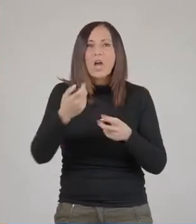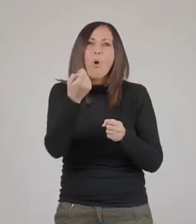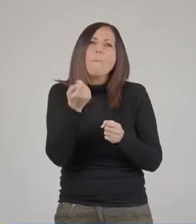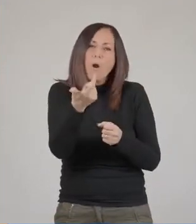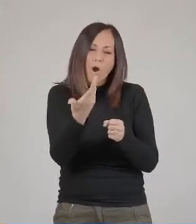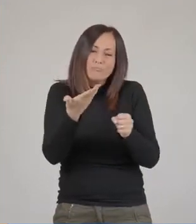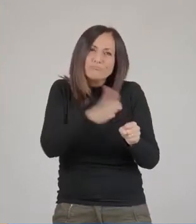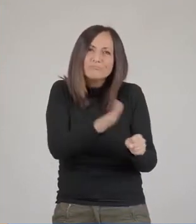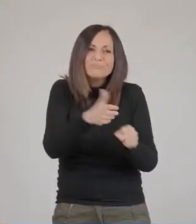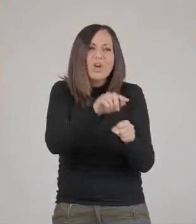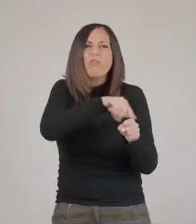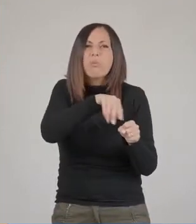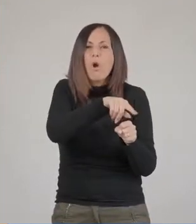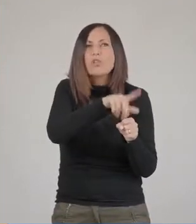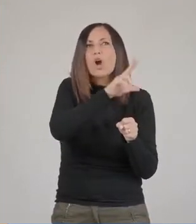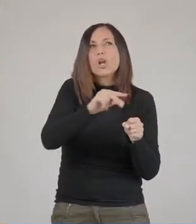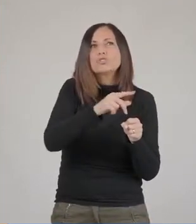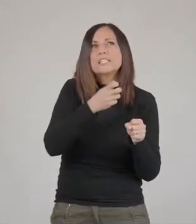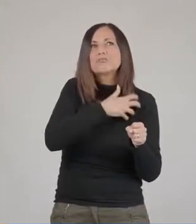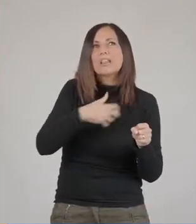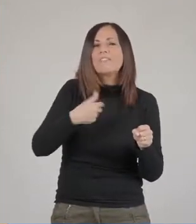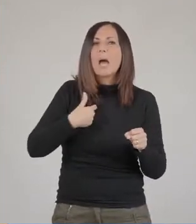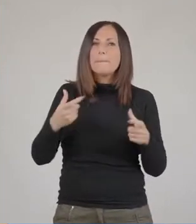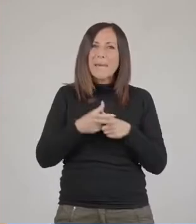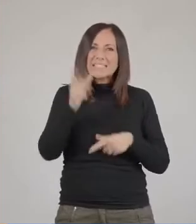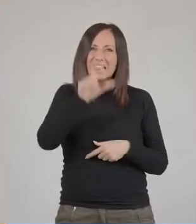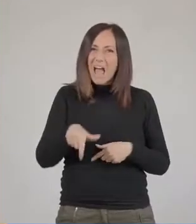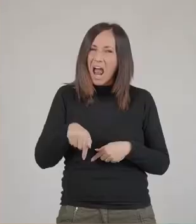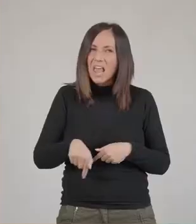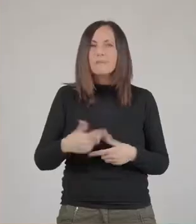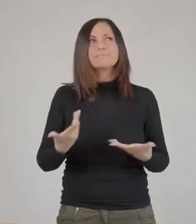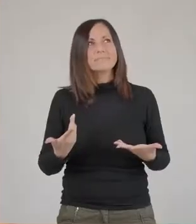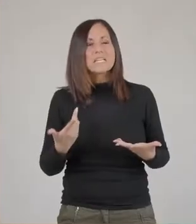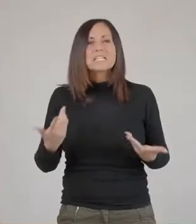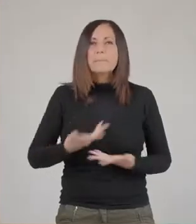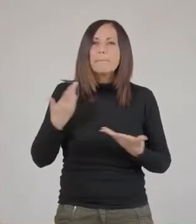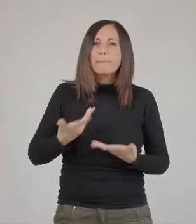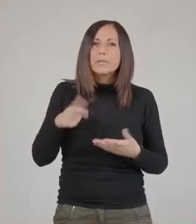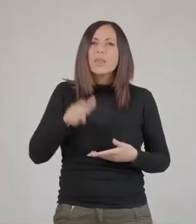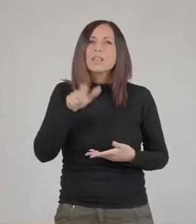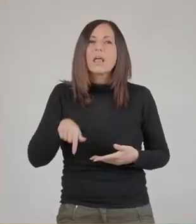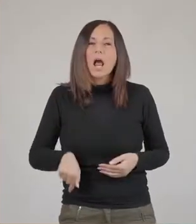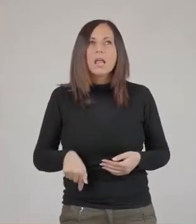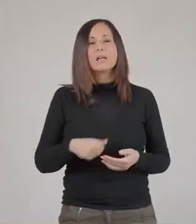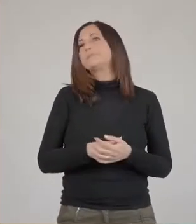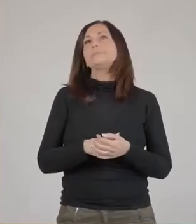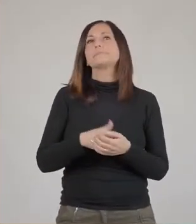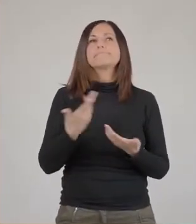riempire un po' il vuoto di conoscenza scientifica che abbiamo nel nostro paese, molto spesso estremamente